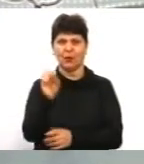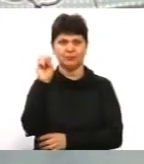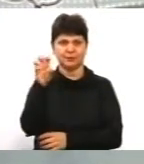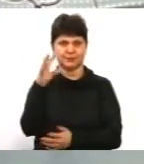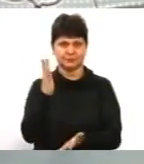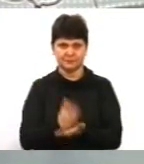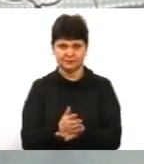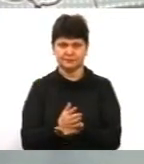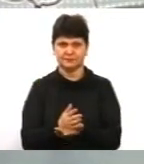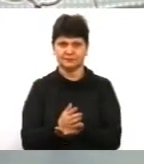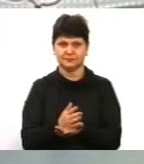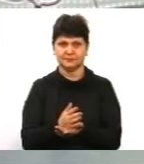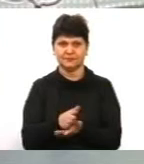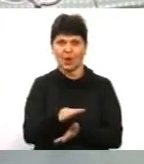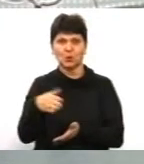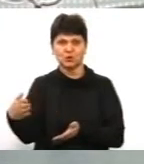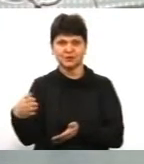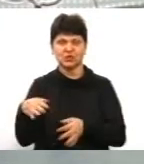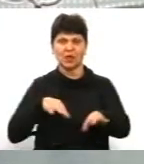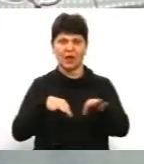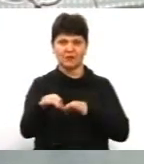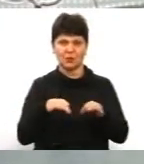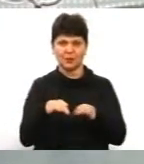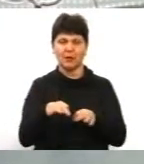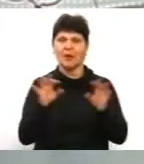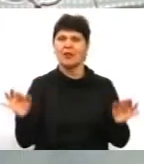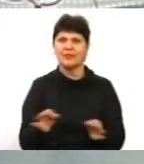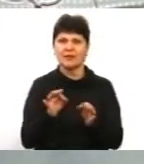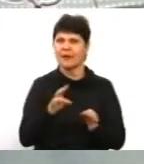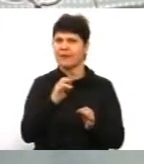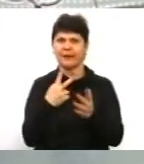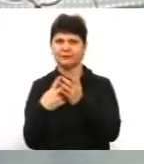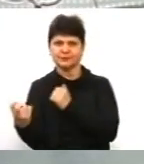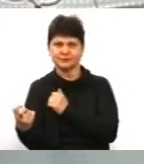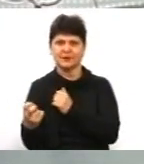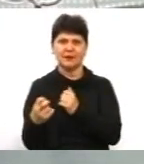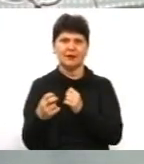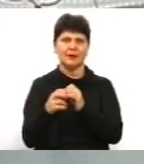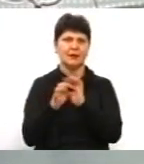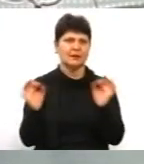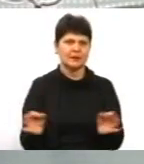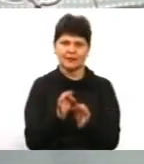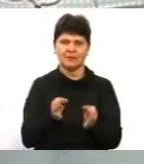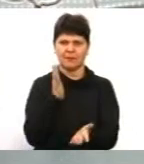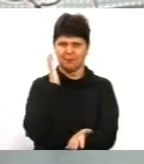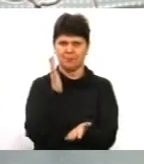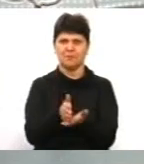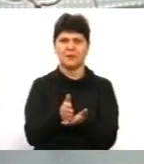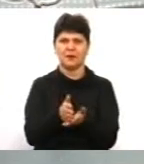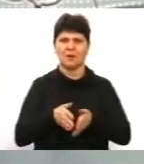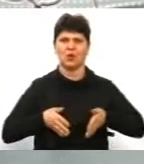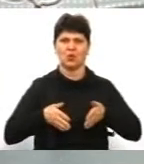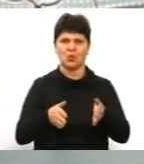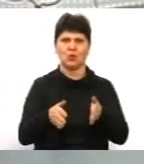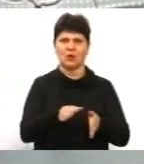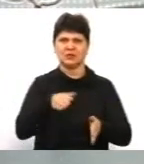на узбіччі автомобільної дороги. Ніякому разі не за кущами, не де там він не ховається, на прямій ділянці, в межах